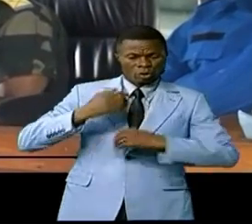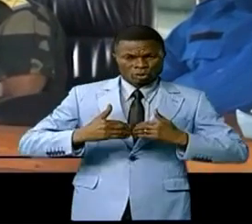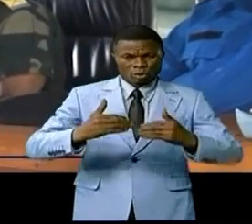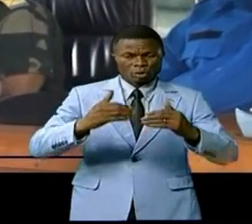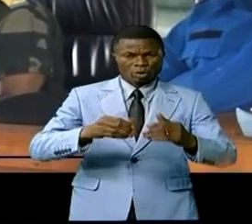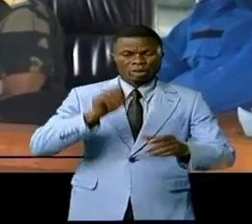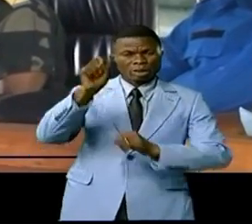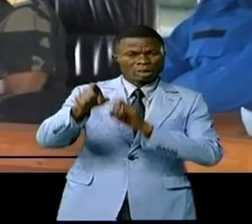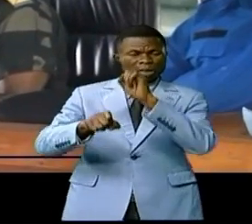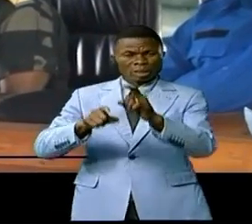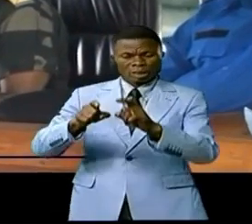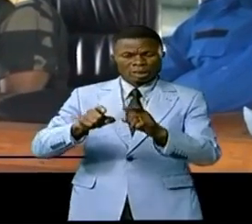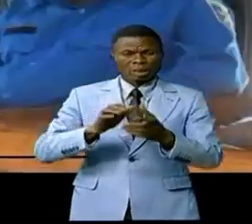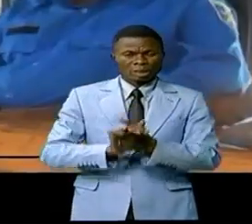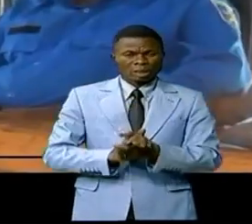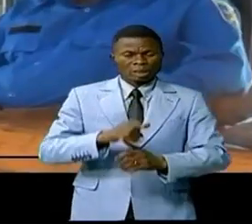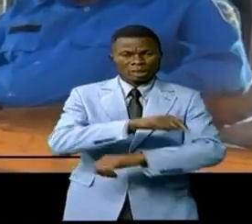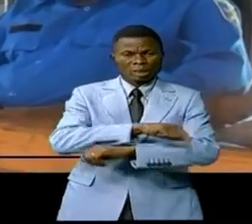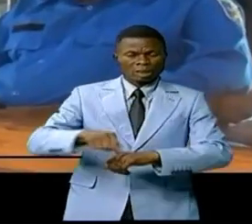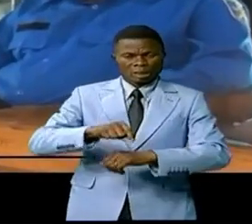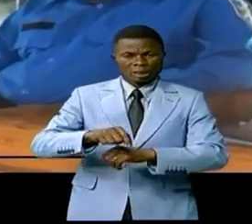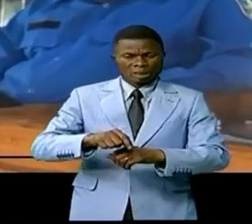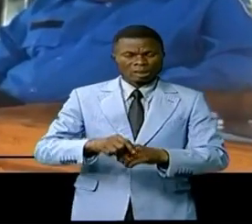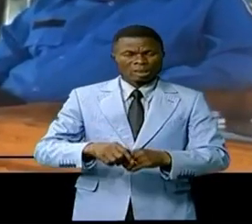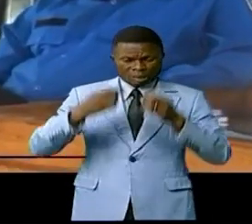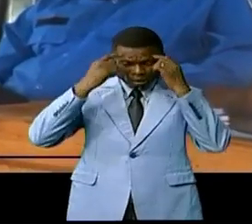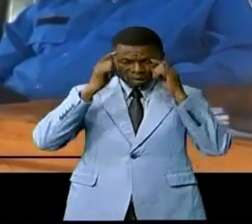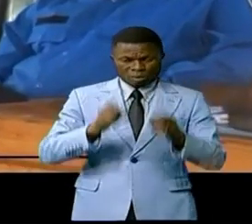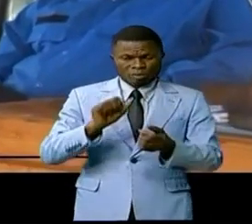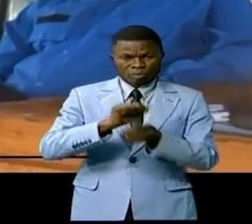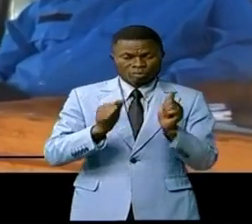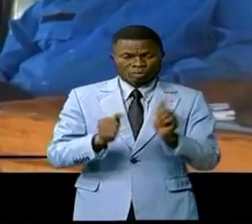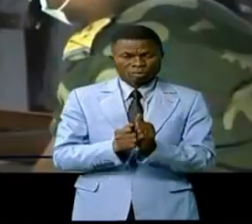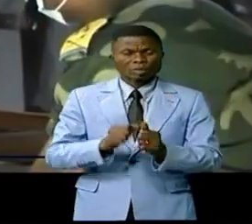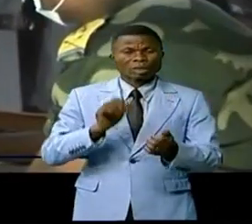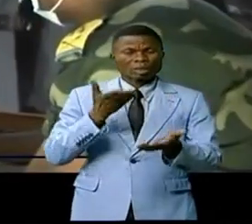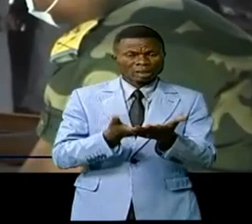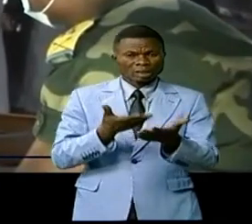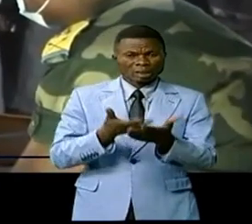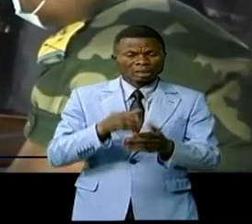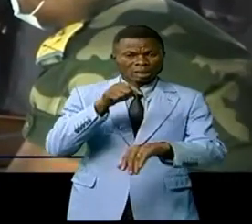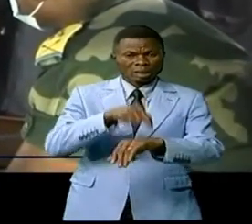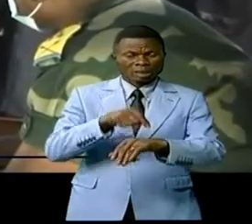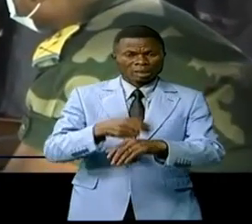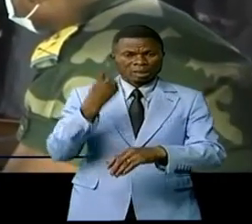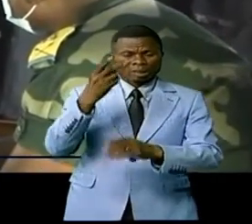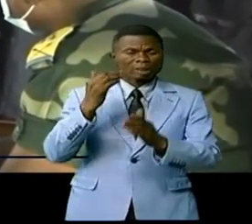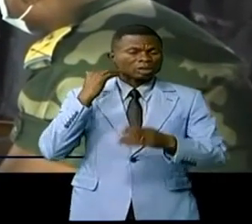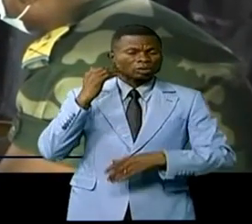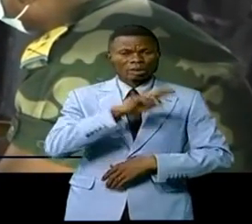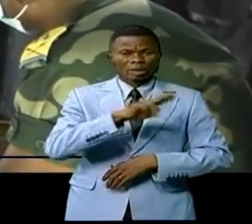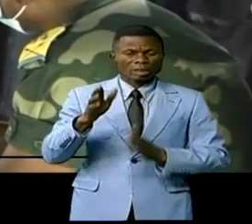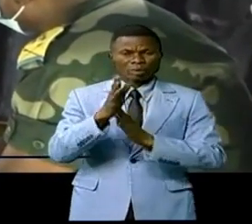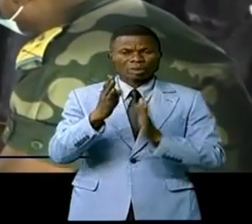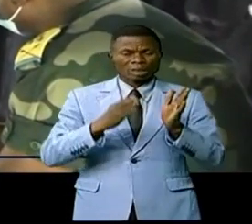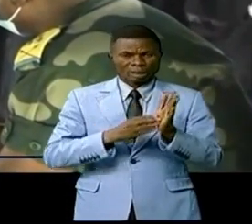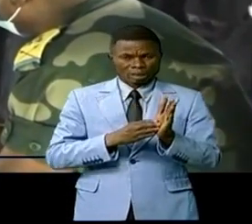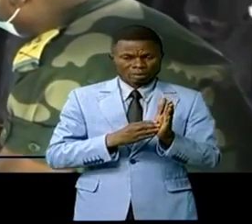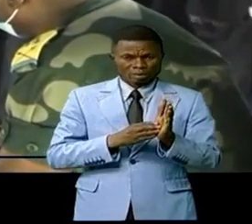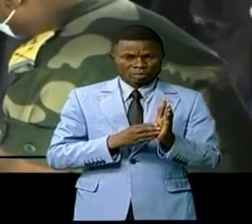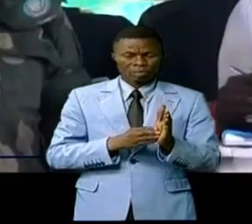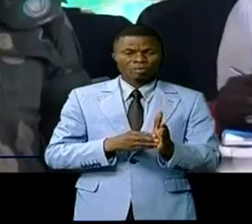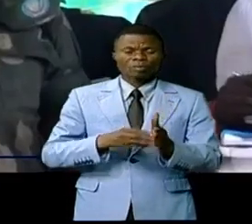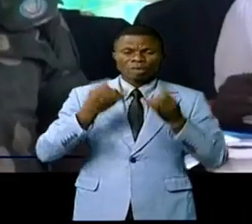'audition des renseignants à la barre pour éclairer la religion sur la succession des événements à la date du 2 juin 2010 à Mitendi. Le